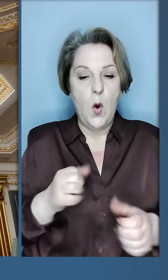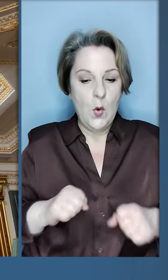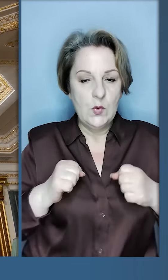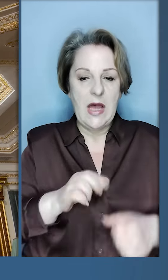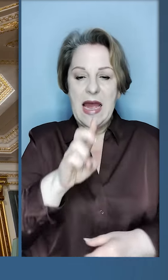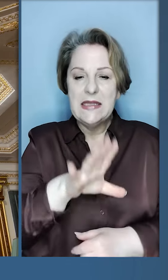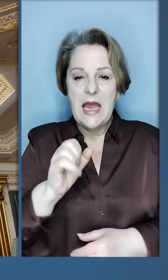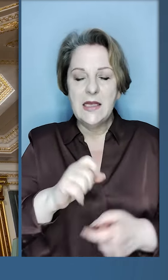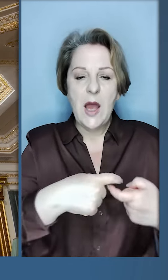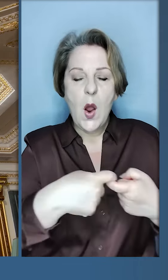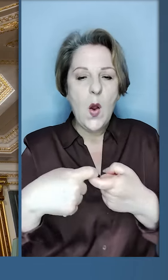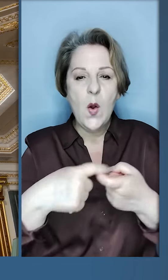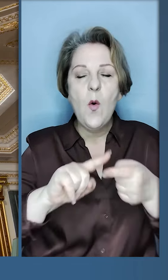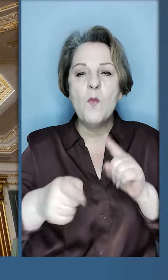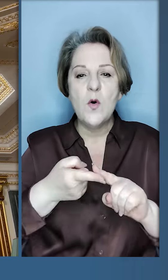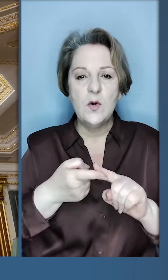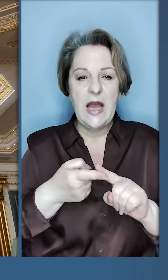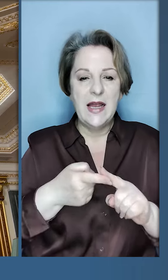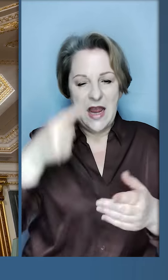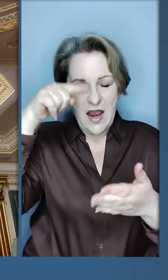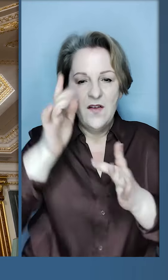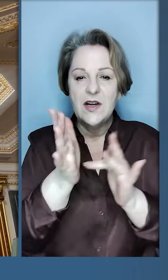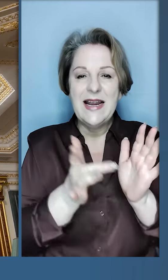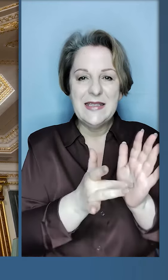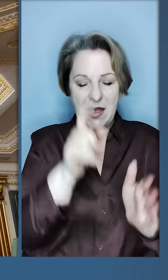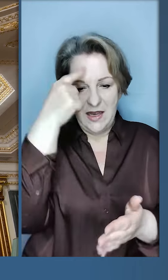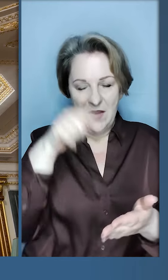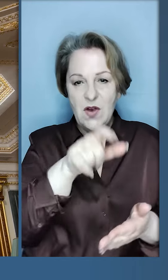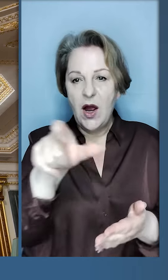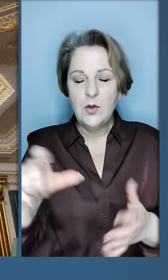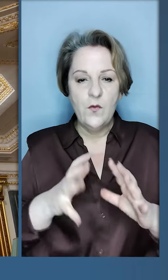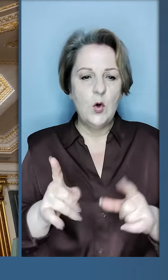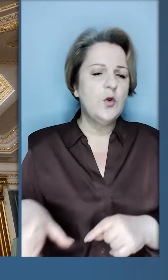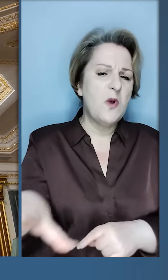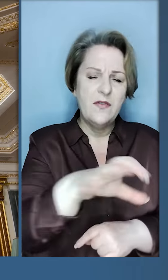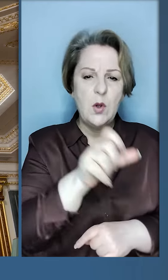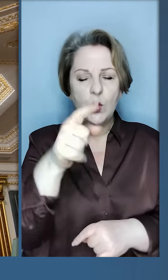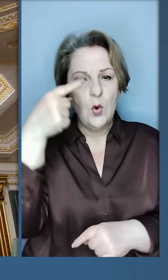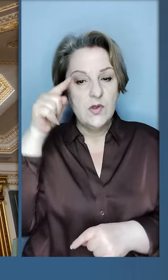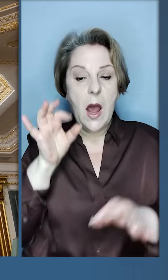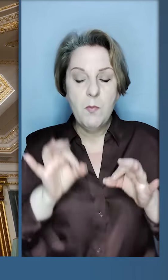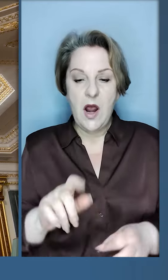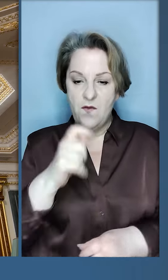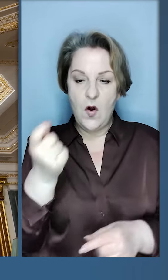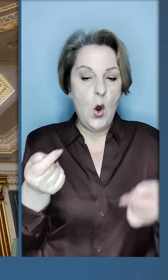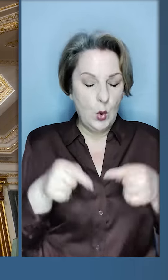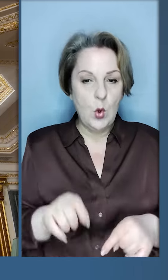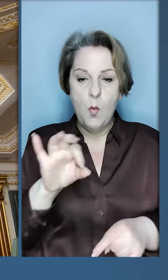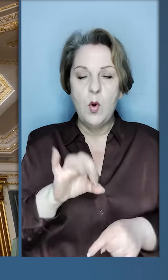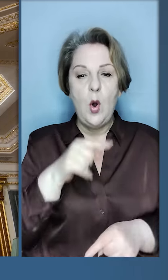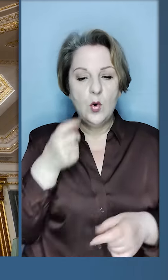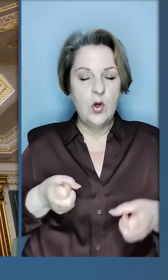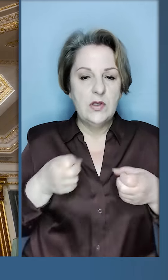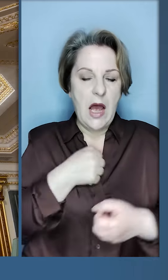зусилля церков в комунікації з християнами світу, щоб всюди люди знали правду про війну тут, про